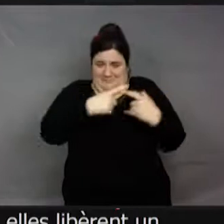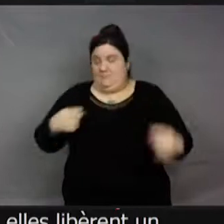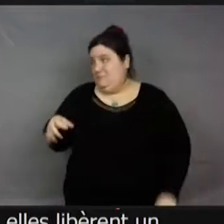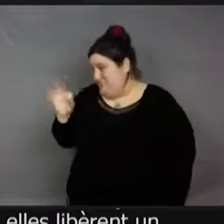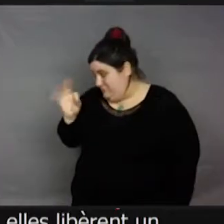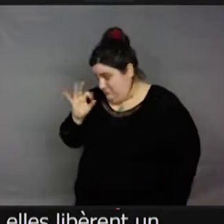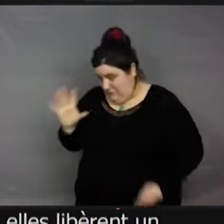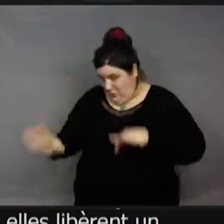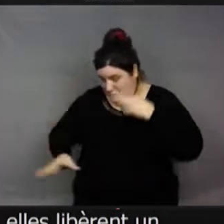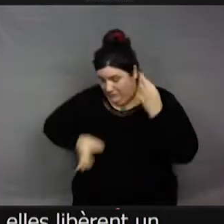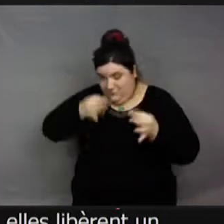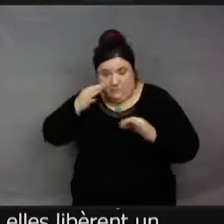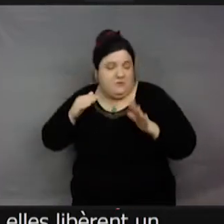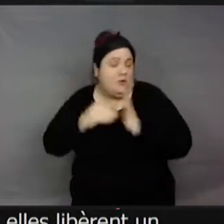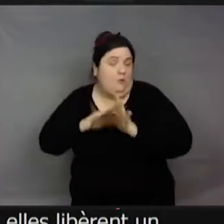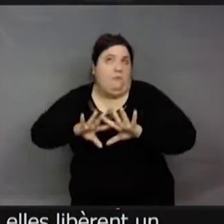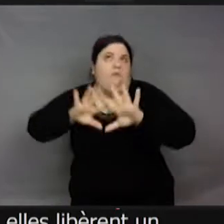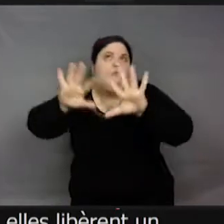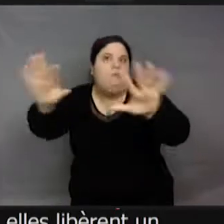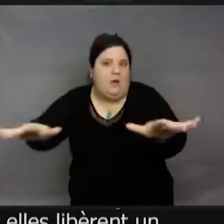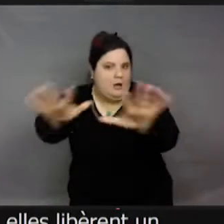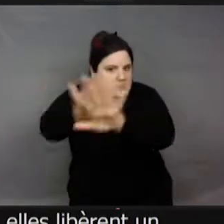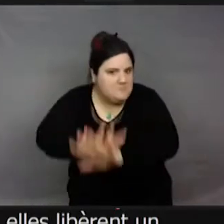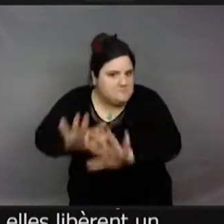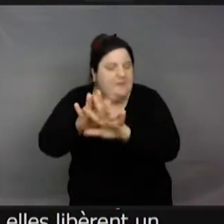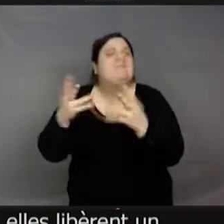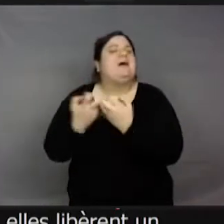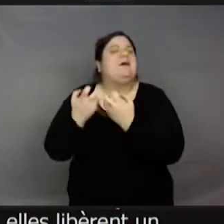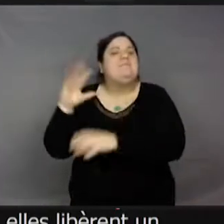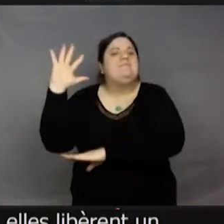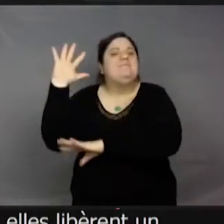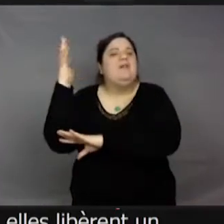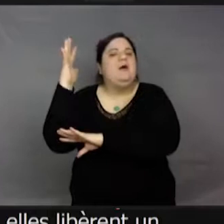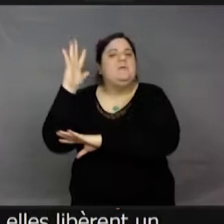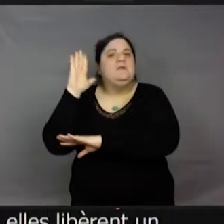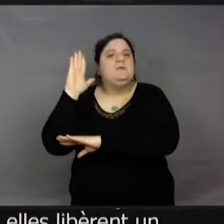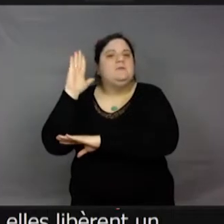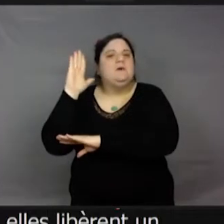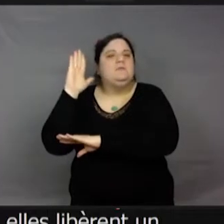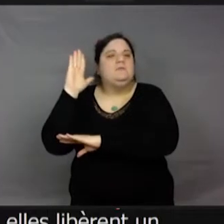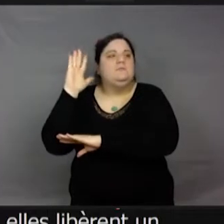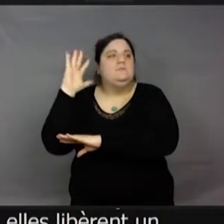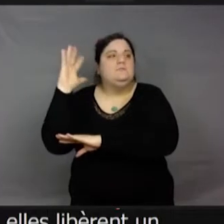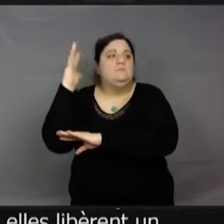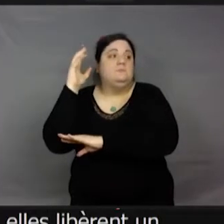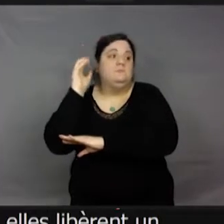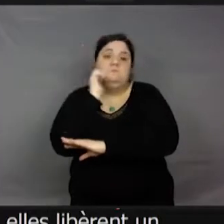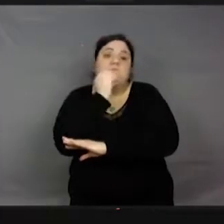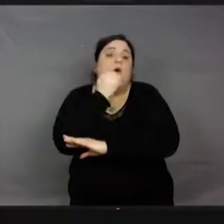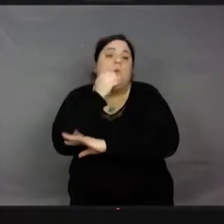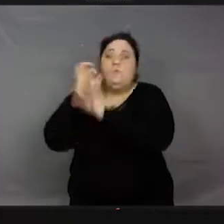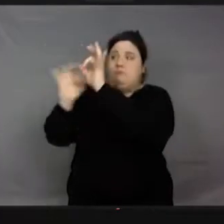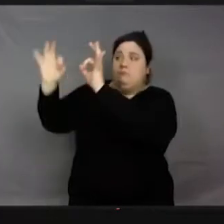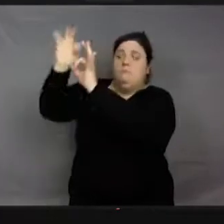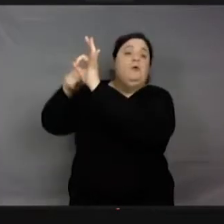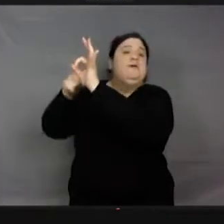les marronniers, c'est que les fleurs pollinisées de marronniers deviennent rouges. Une fois qu'elles sont pollinisées, deviennent rouges et les insectes ne